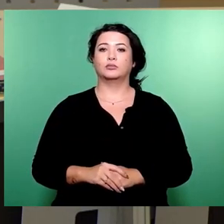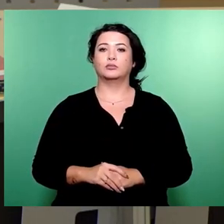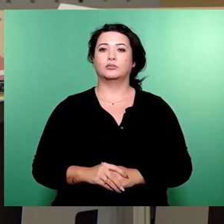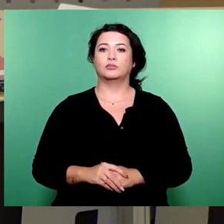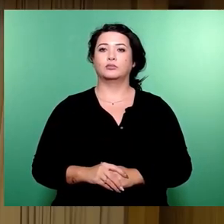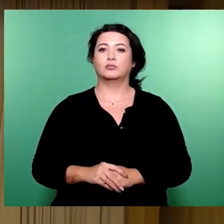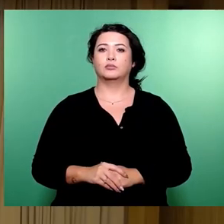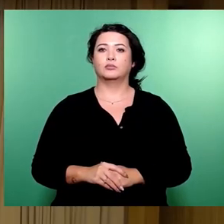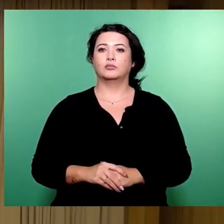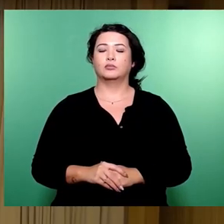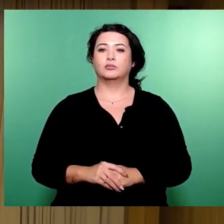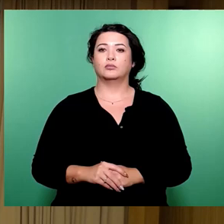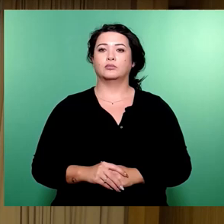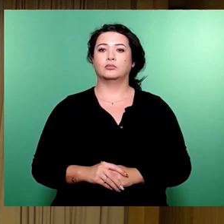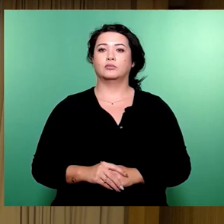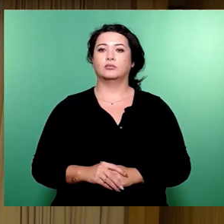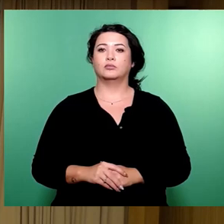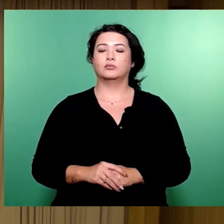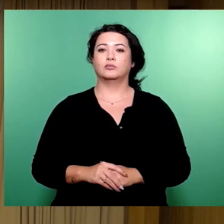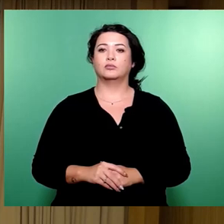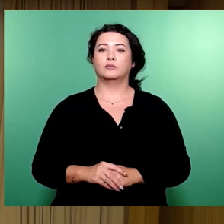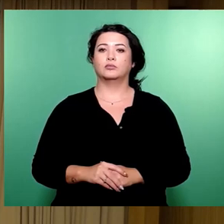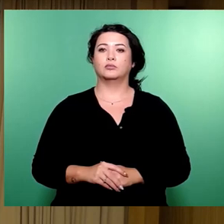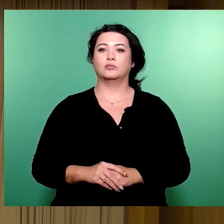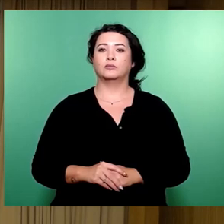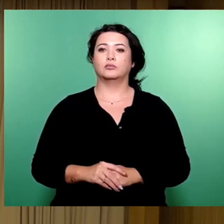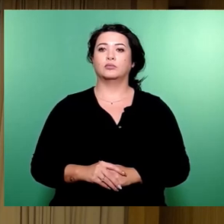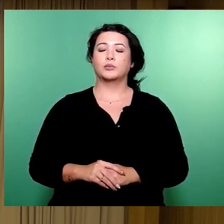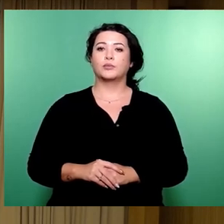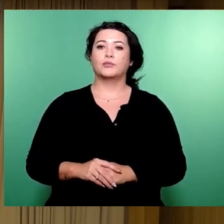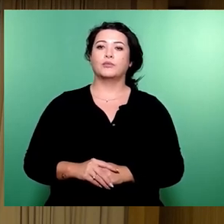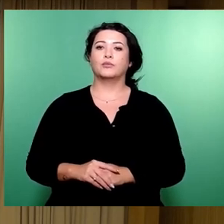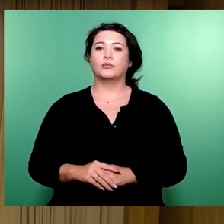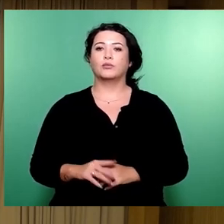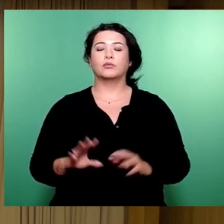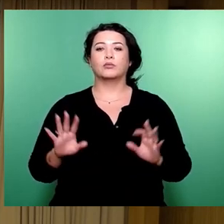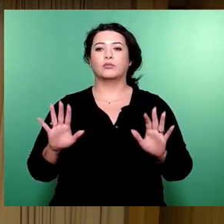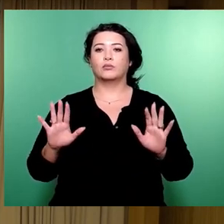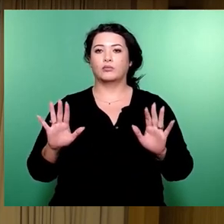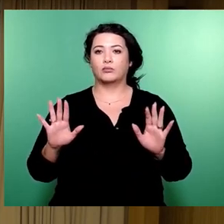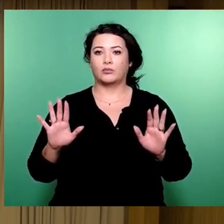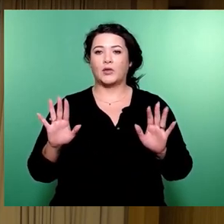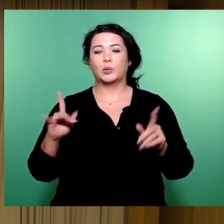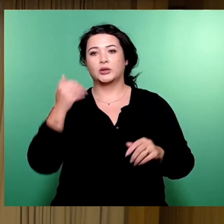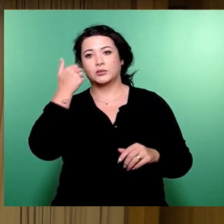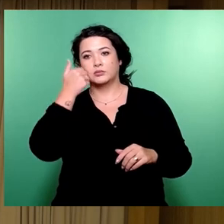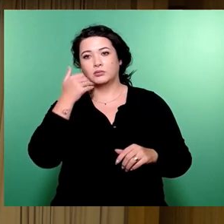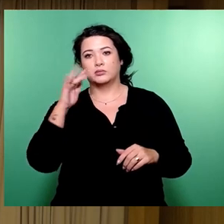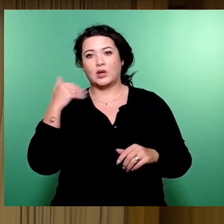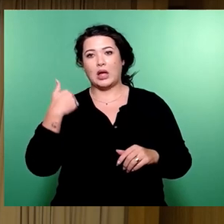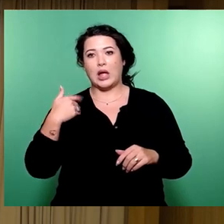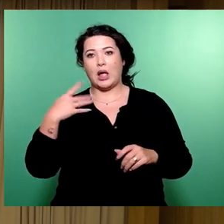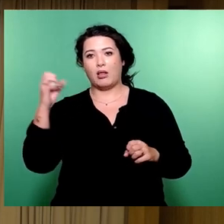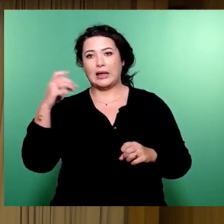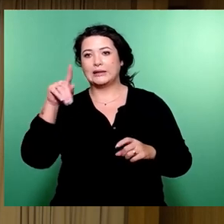Sie haben wahrscheinlich Falsches zugeschrieben und insoweit. Aber bitte, Herr Lichti ist an, der Reihe und